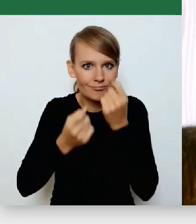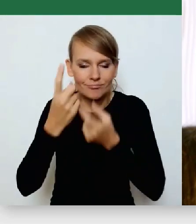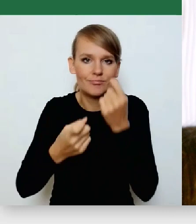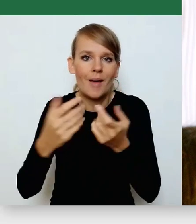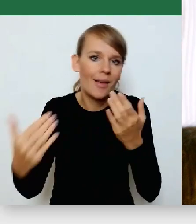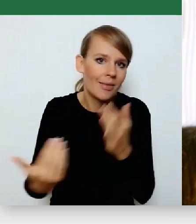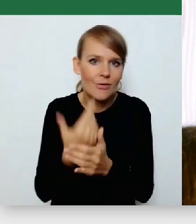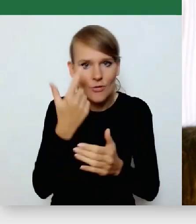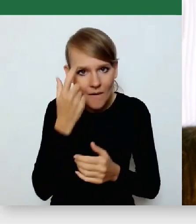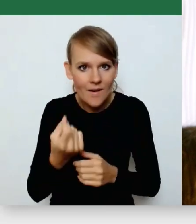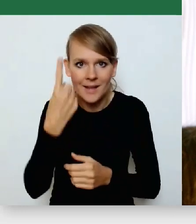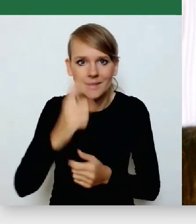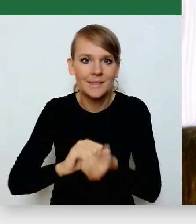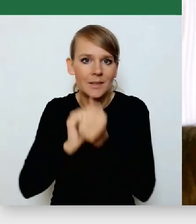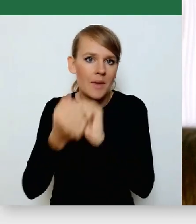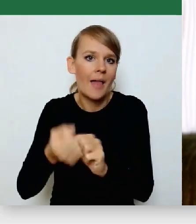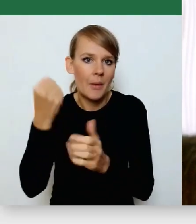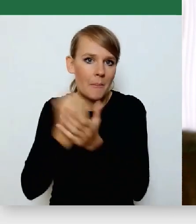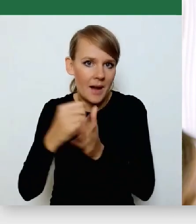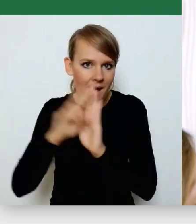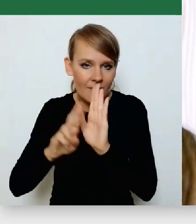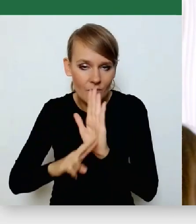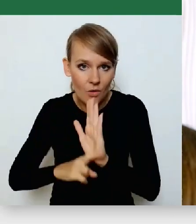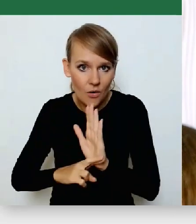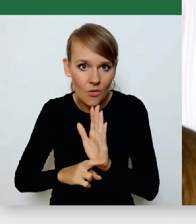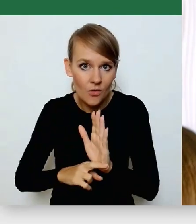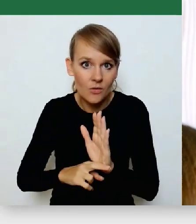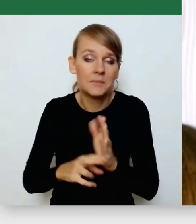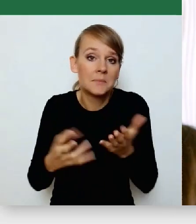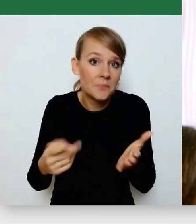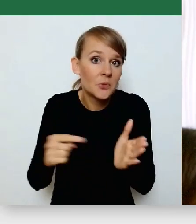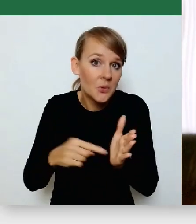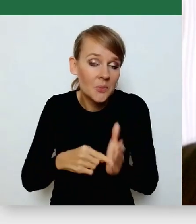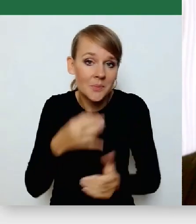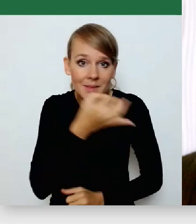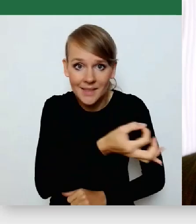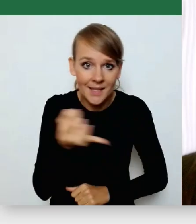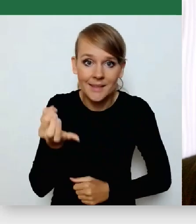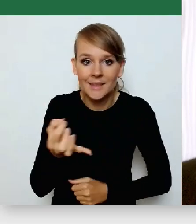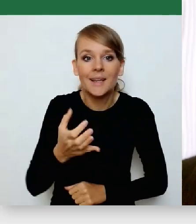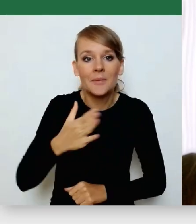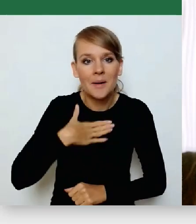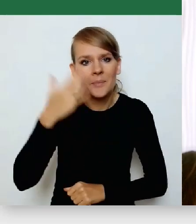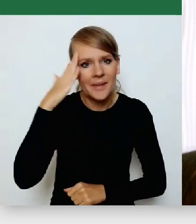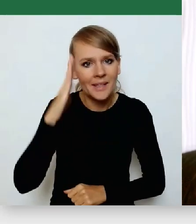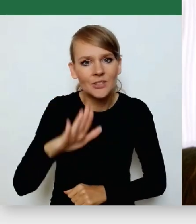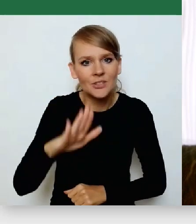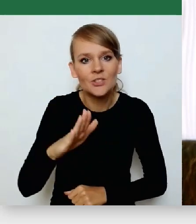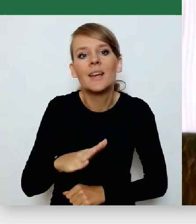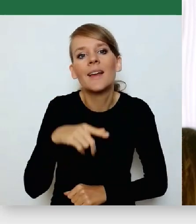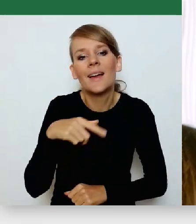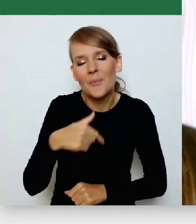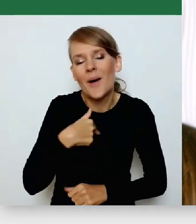innowatorami zmian legislacyjnych. I to jest moje pytanie do państwa, bo ja mam tą nadzieję taką, gdzieś i ten optymizm wrodzony.